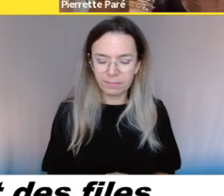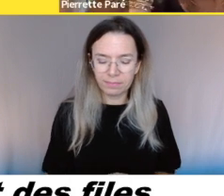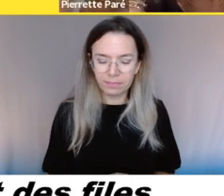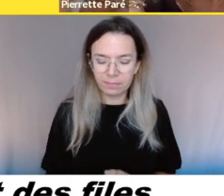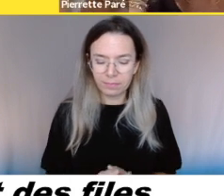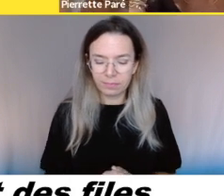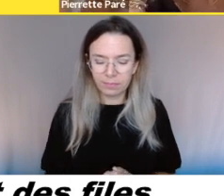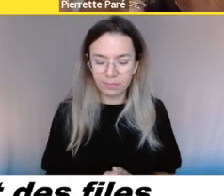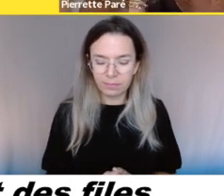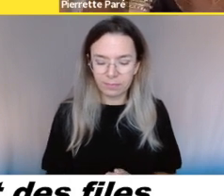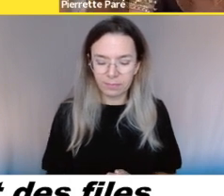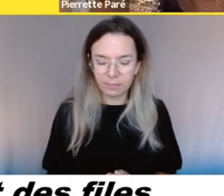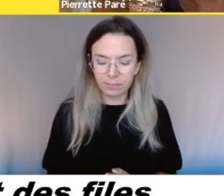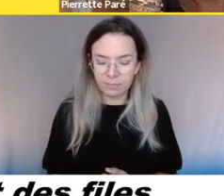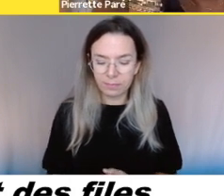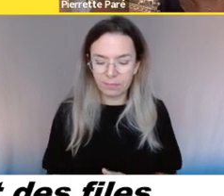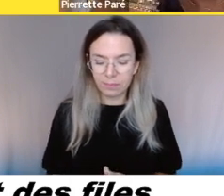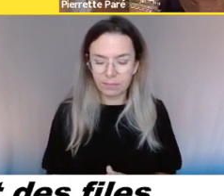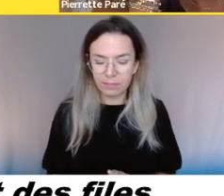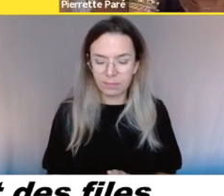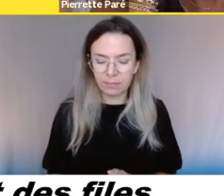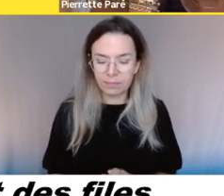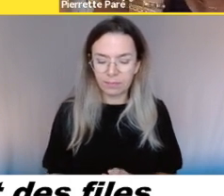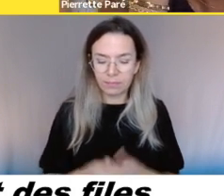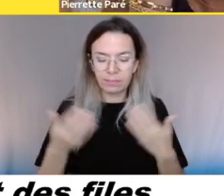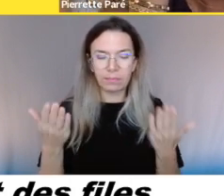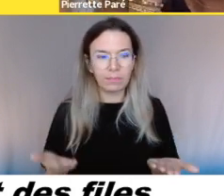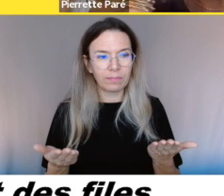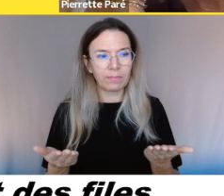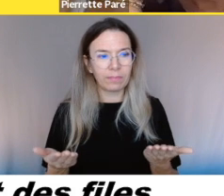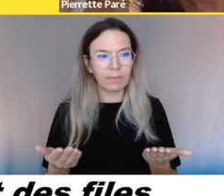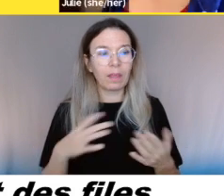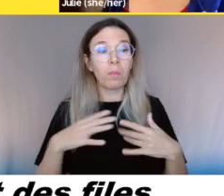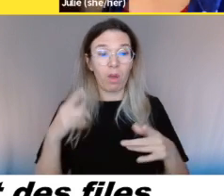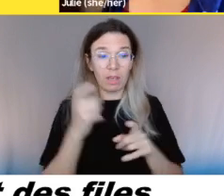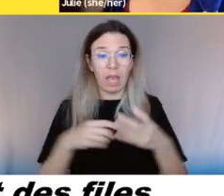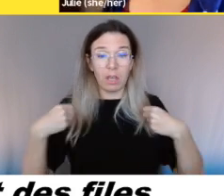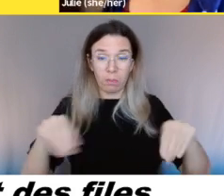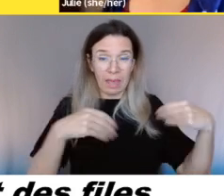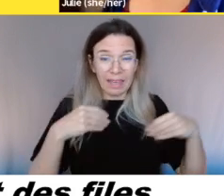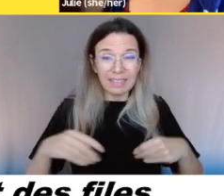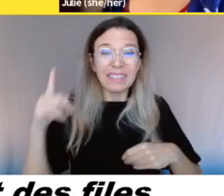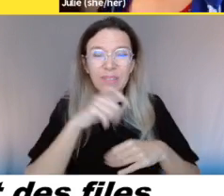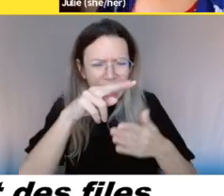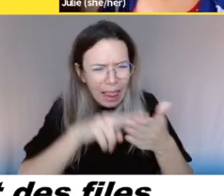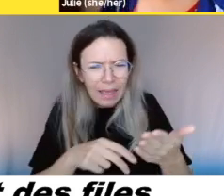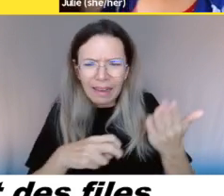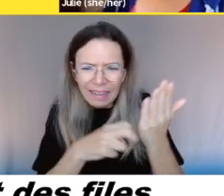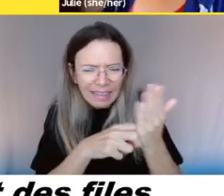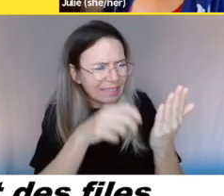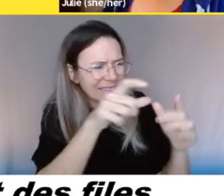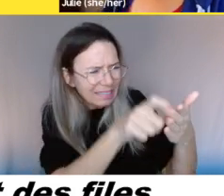Moi aussi, Véronique, c'est mes environs. Parfait. J'ai souvent la difficulté. OK. Ah, il nous reste deux discussions. ne pas,